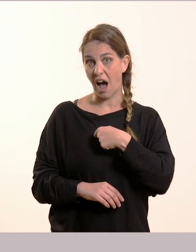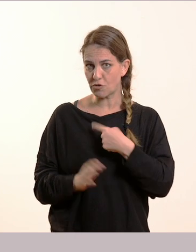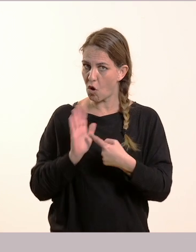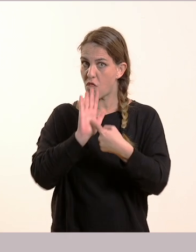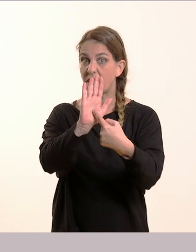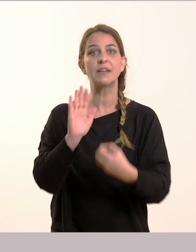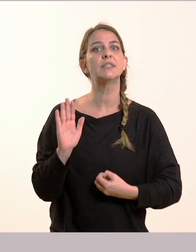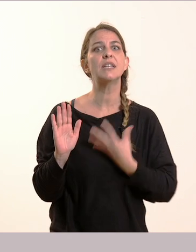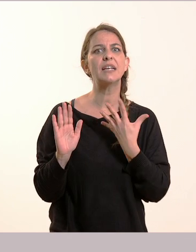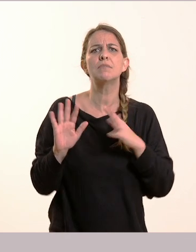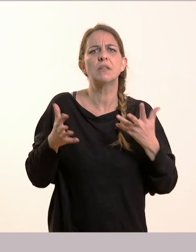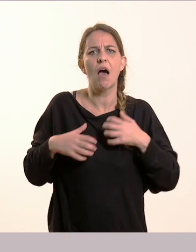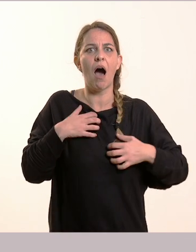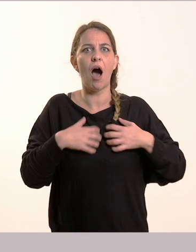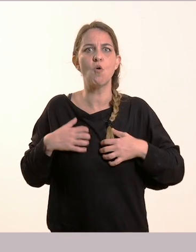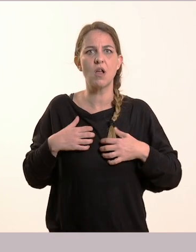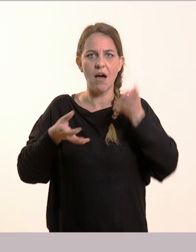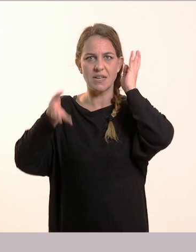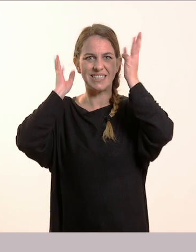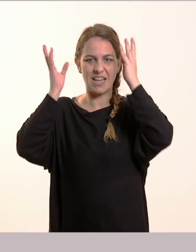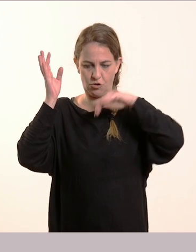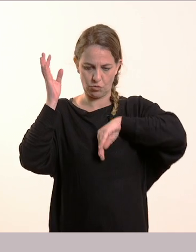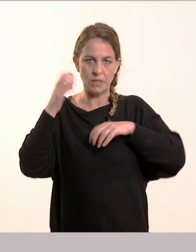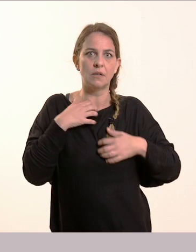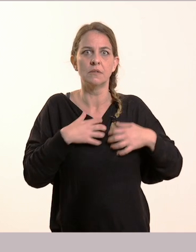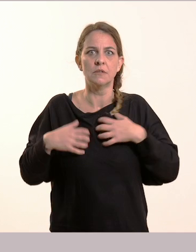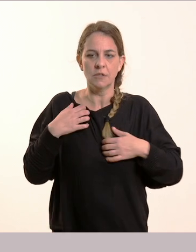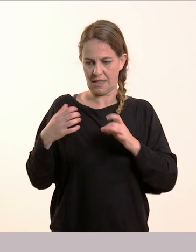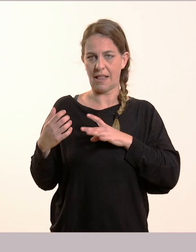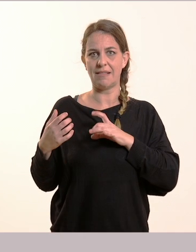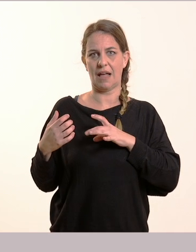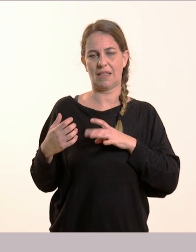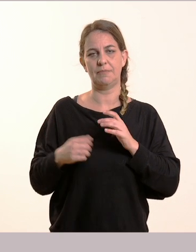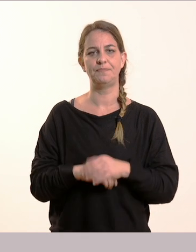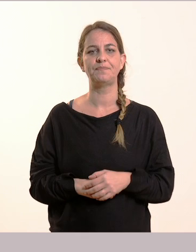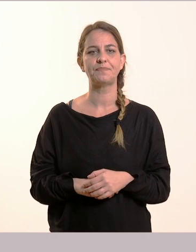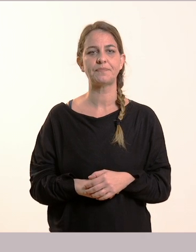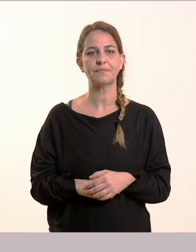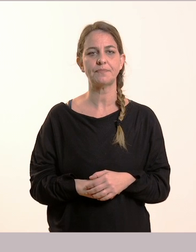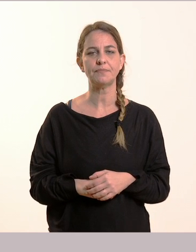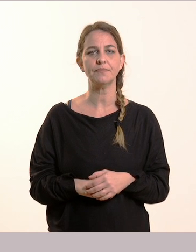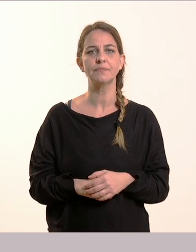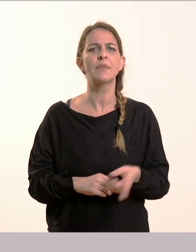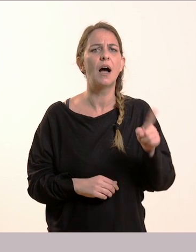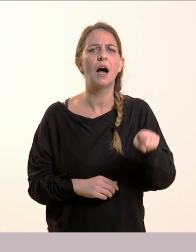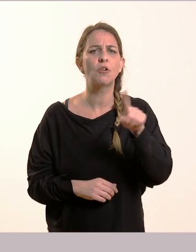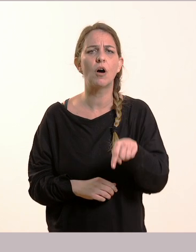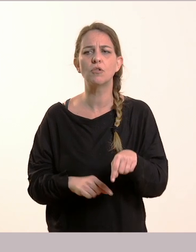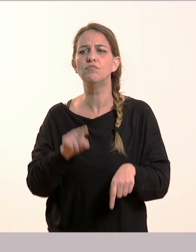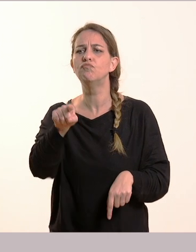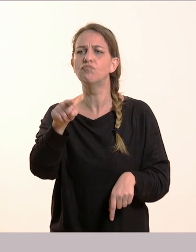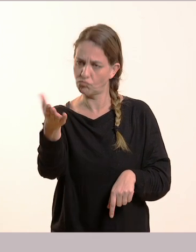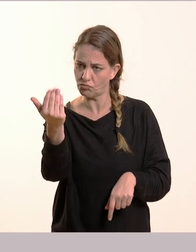αγωνία δηλαδή που ένιωθε ο Σέργιος. Πολύ ωραία, Χρήστο μου! Μπράβο σου! Για να συνεχίσουμε. Στέλια, θα μου πεις και εσύ δύο